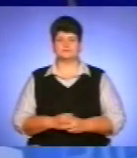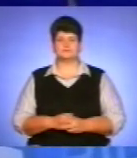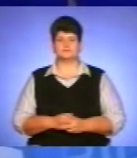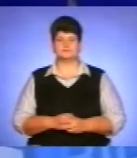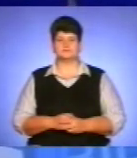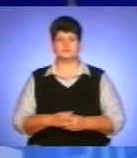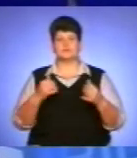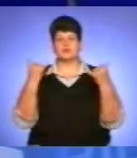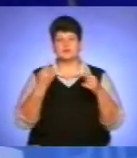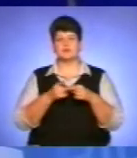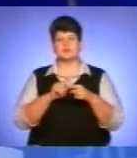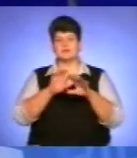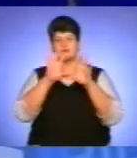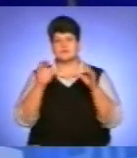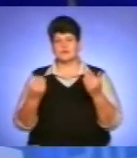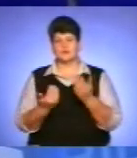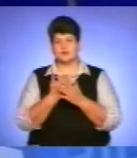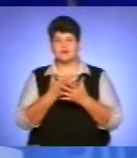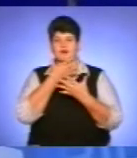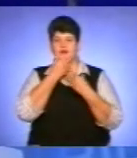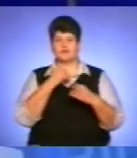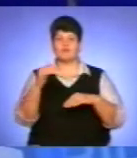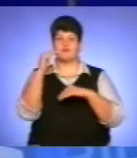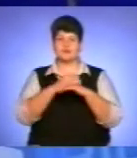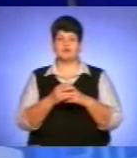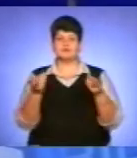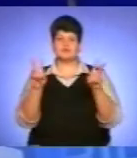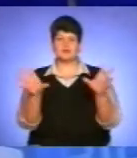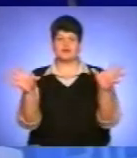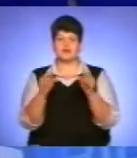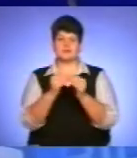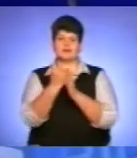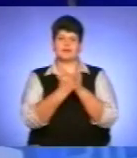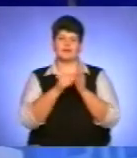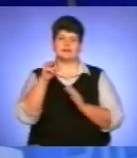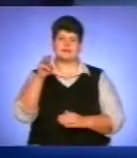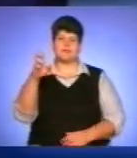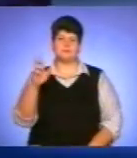На сьогодні це всі новини. Гарного вам вечора і залишайтеся разом з каналом ТТБ.